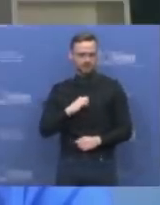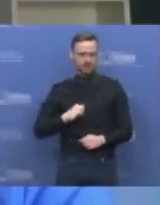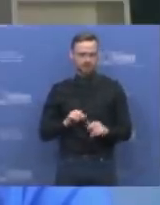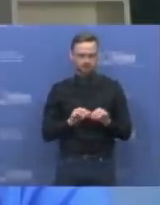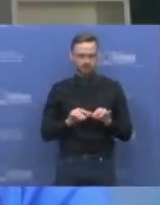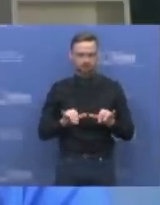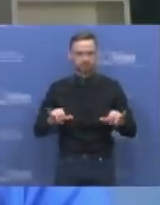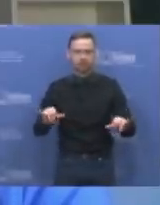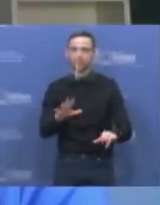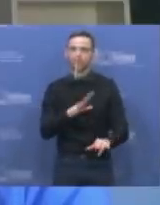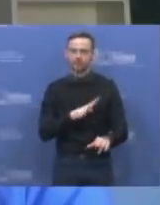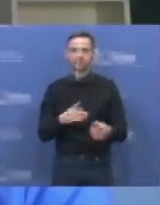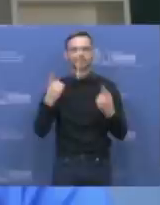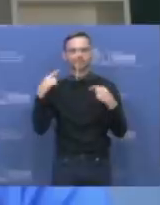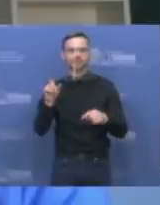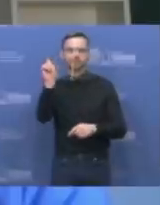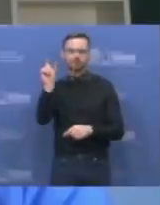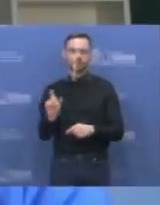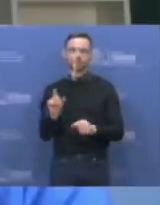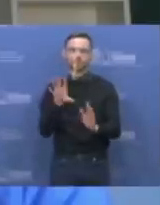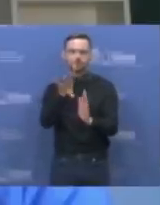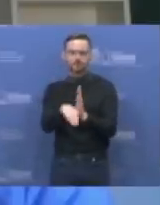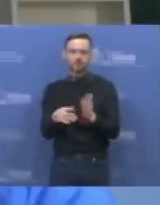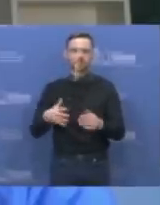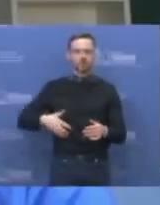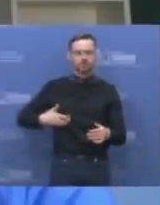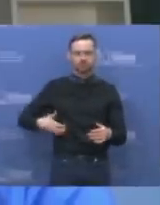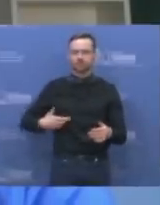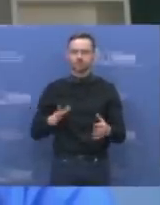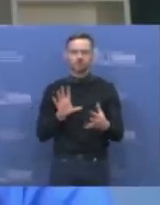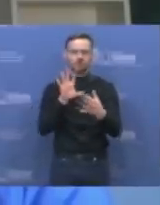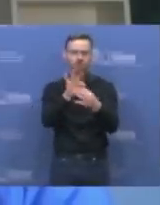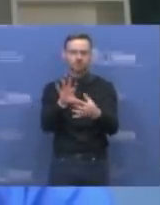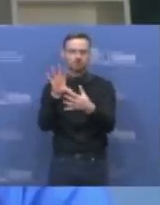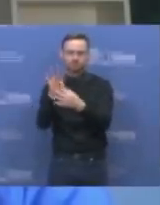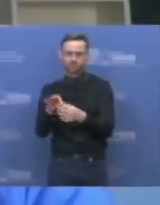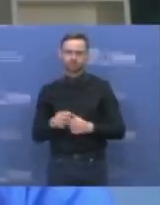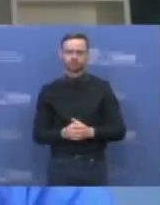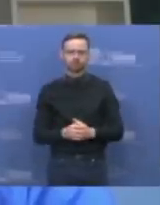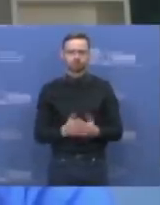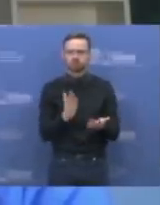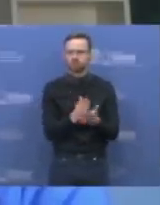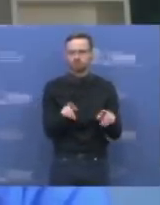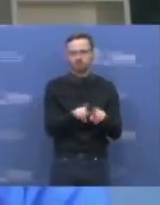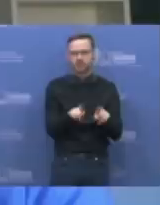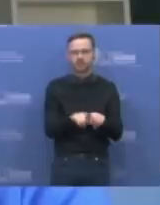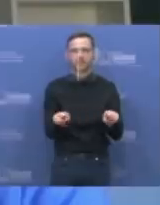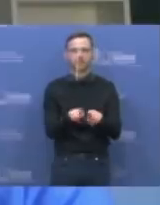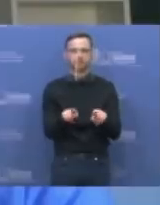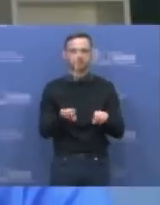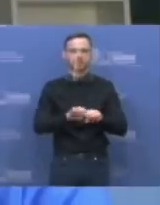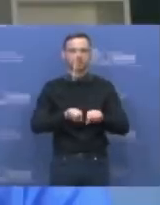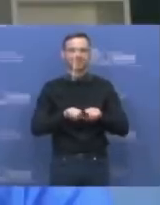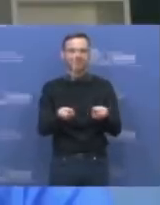lastelės. Ir bakterijų virusai pola bakterijas, gyvūnų virusai pola gyvūnus. Jie veikia panašiai kaip teroristai, kurie,